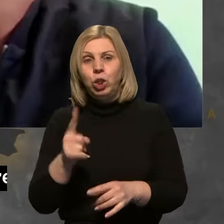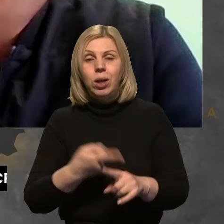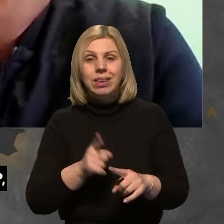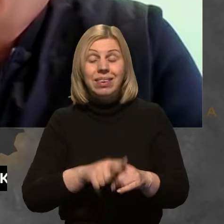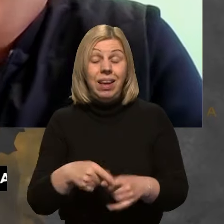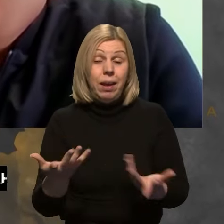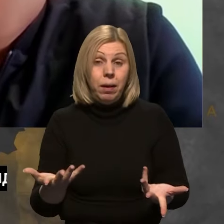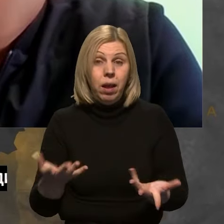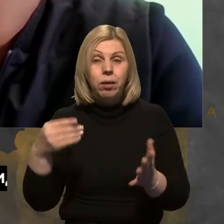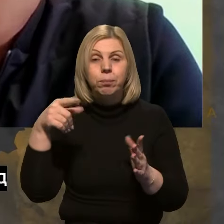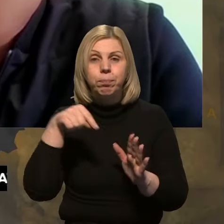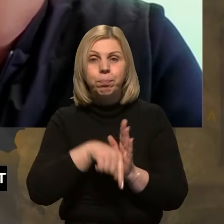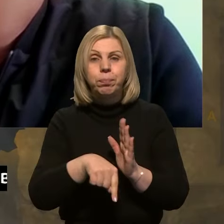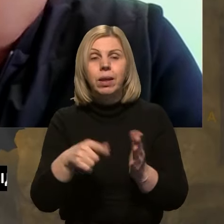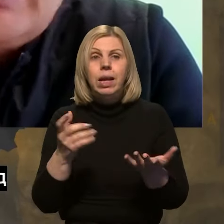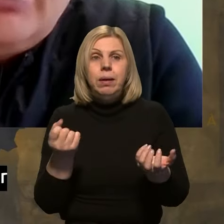принципі,